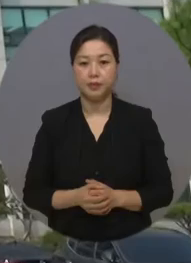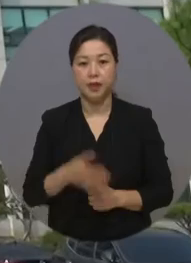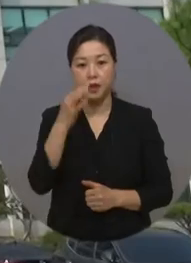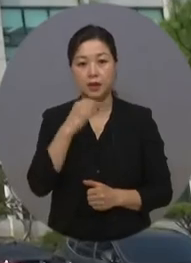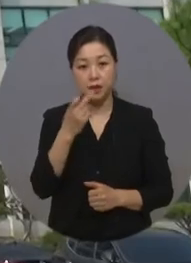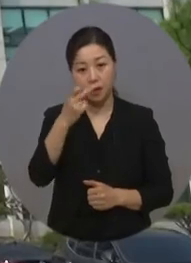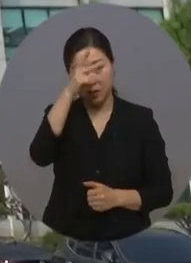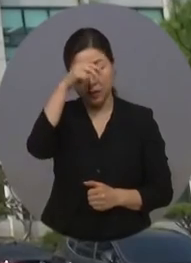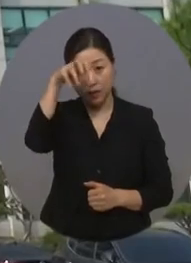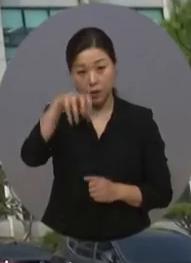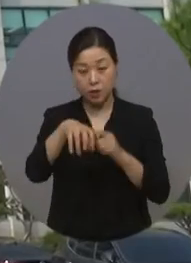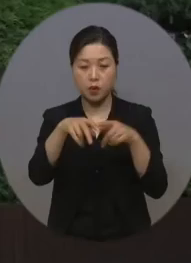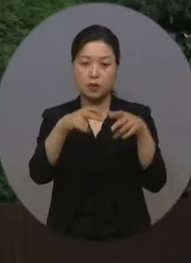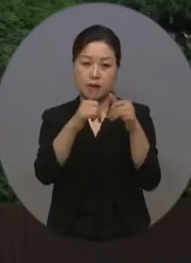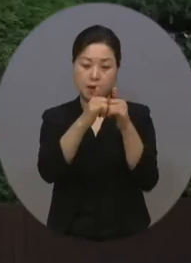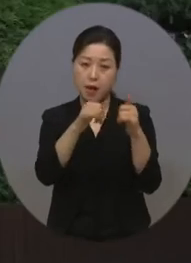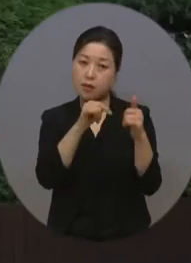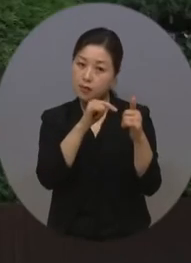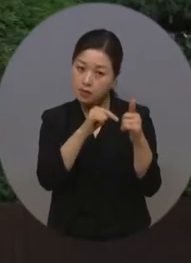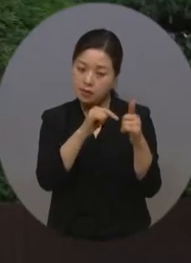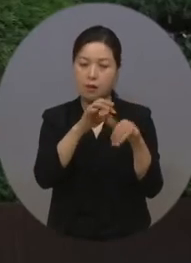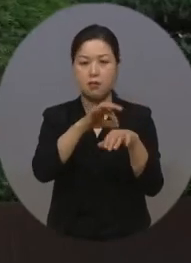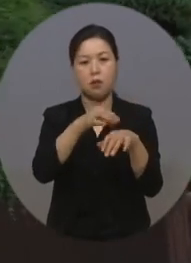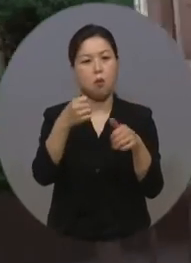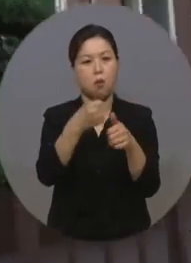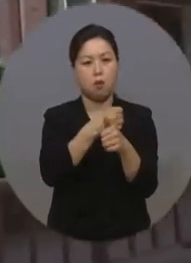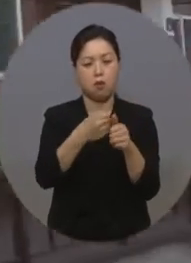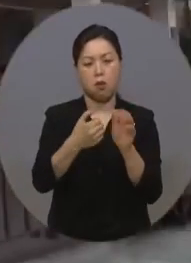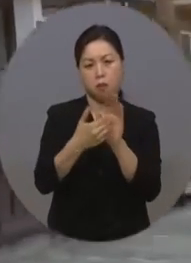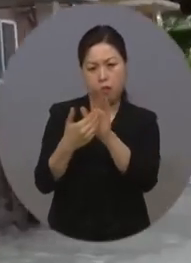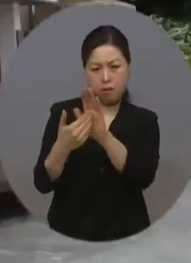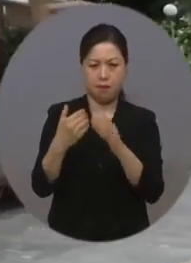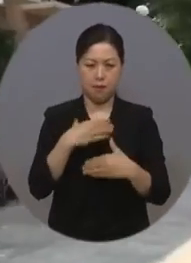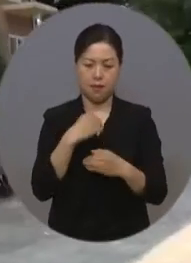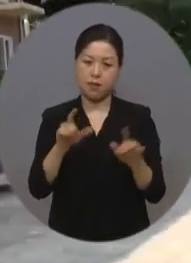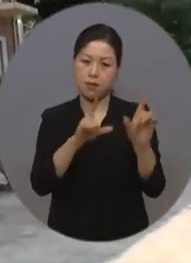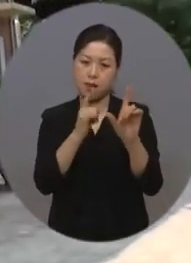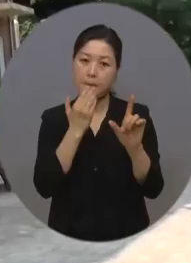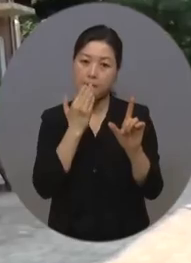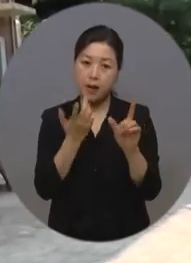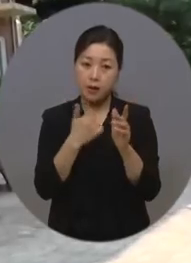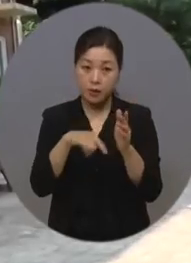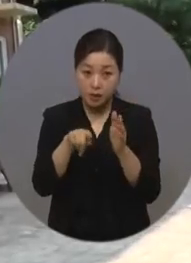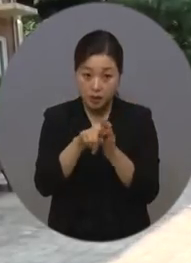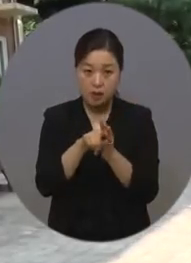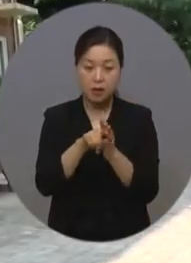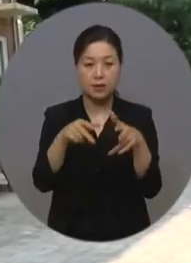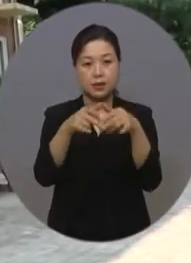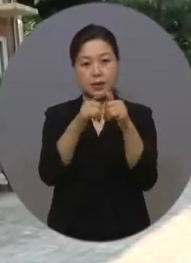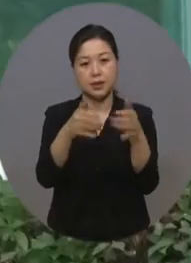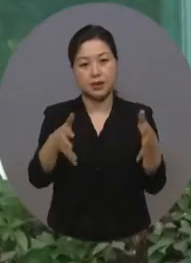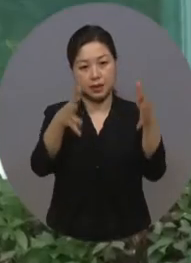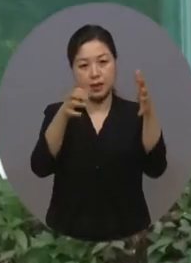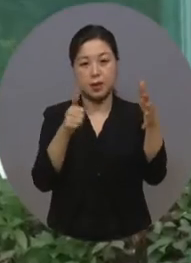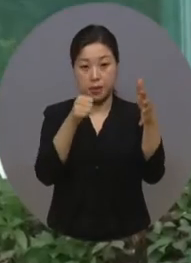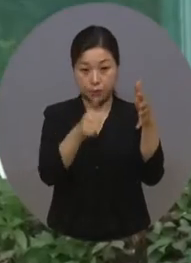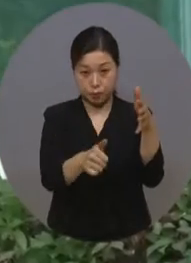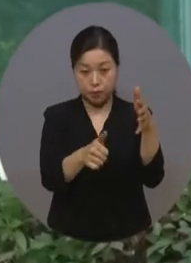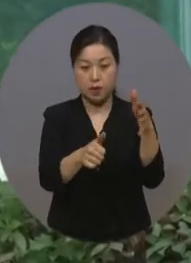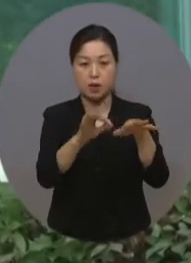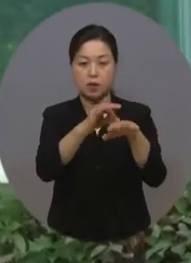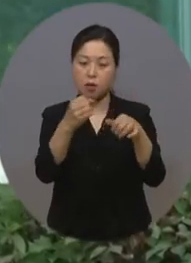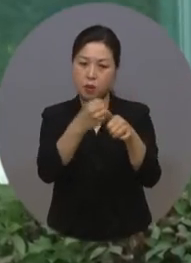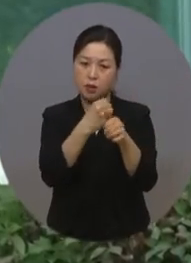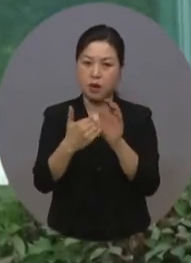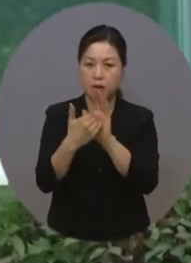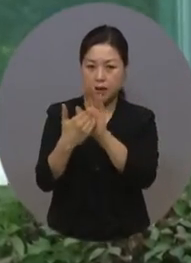익산경찰서가 장애인이 성폭력으로부터 안전한 환경에서 생활할 수 있도록 관내 장애인시설을 방문해 성폭력